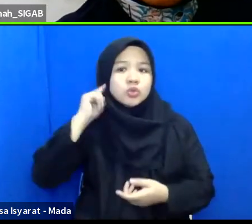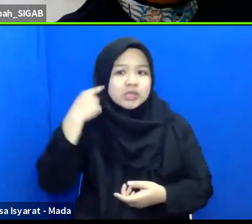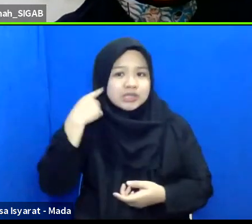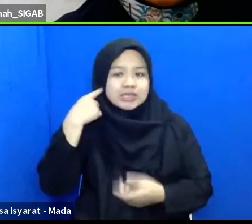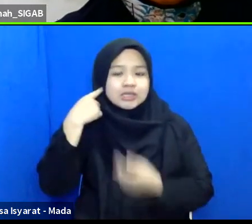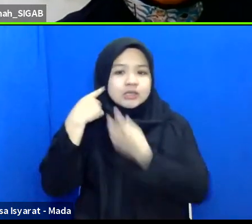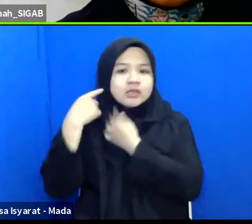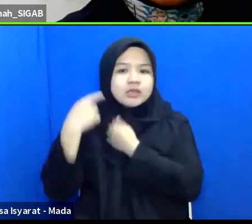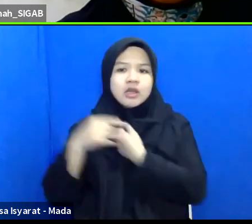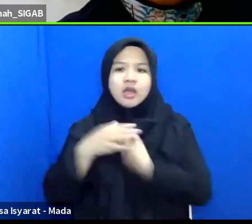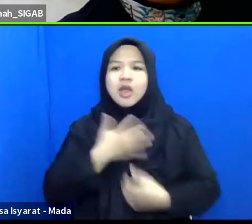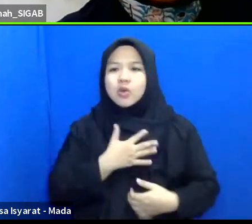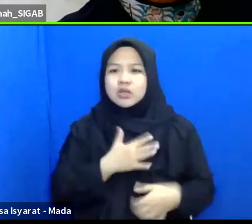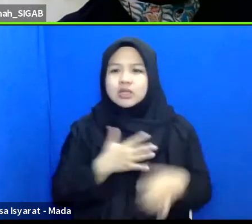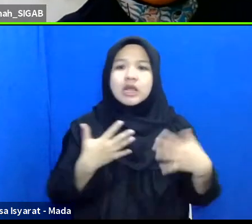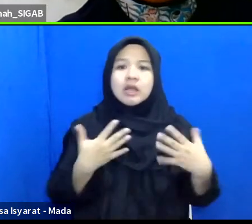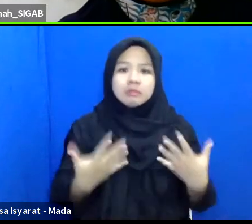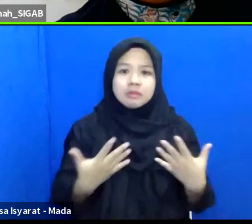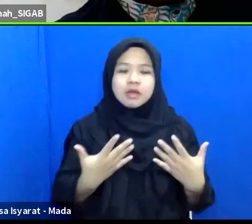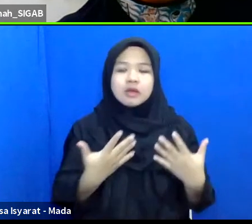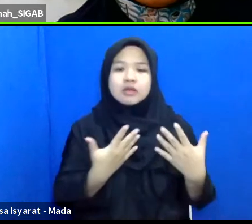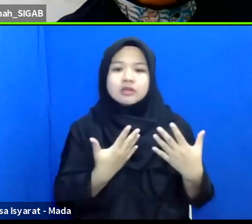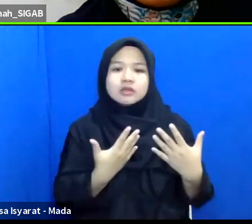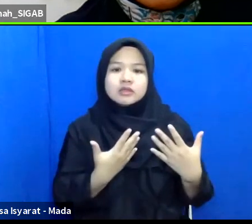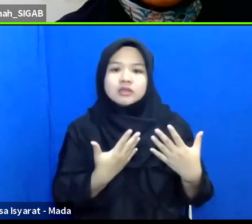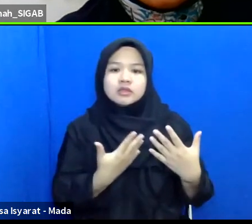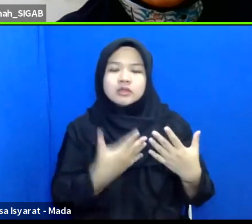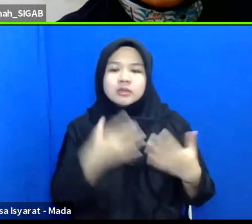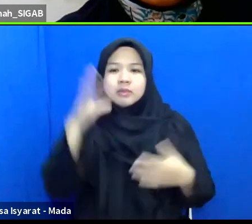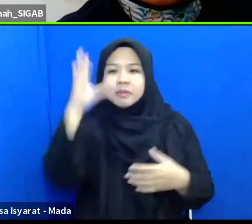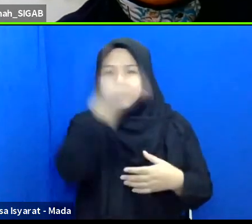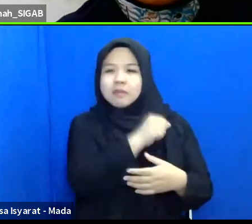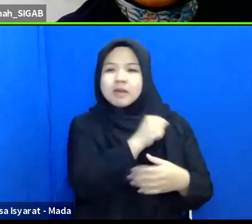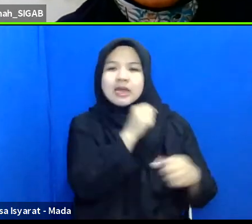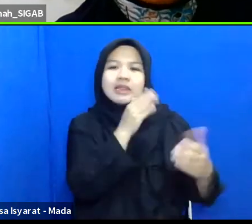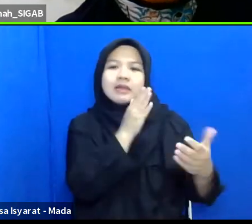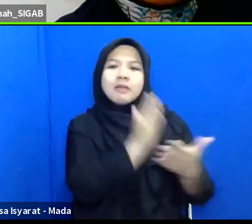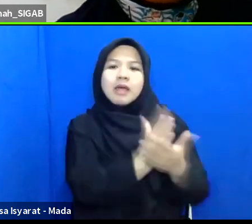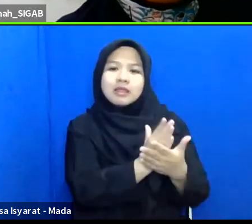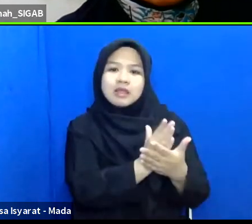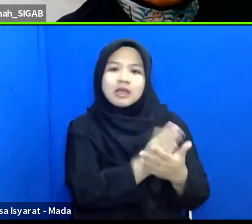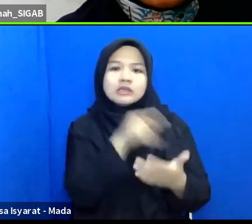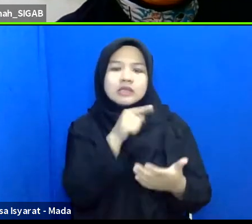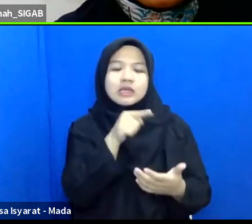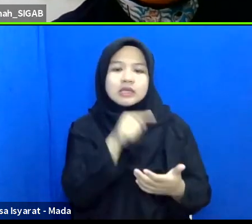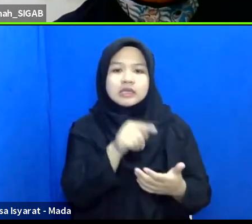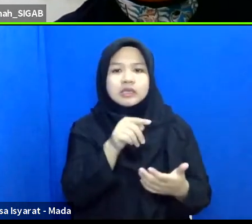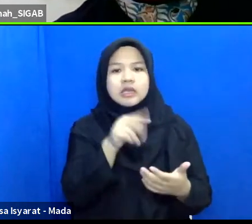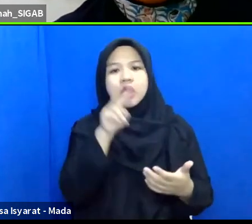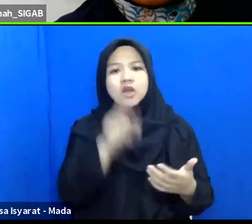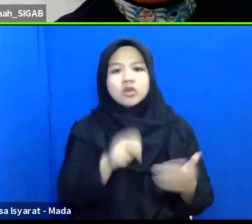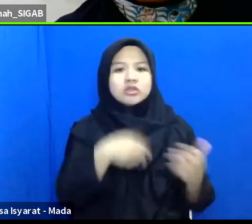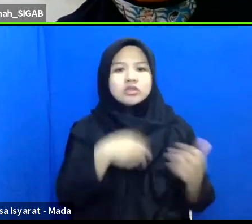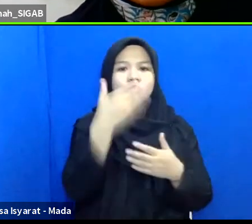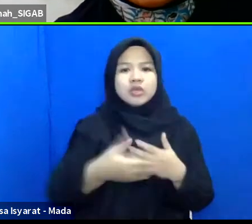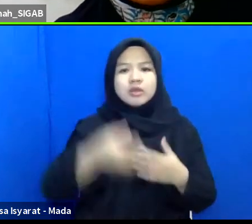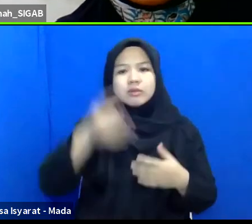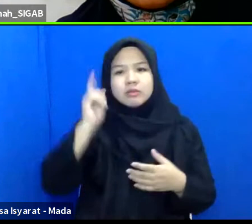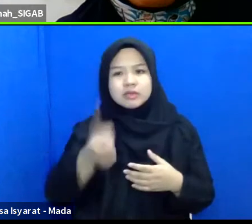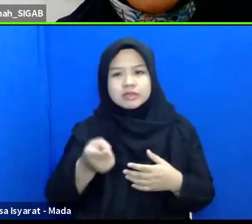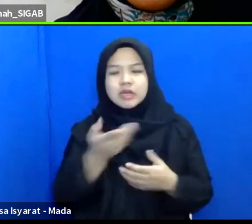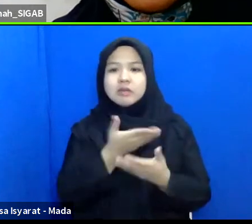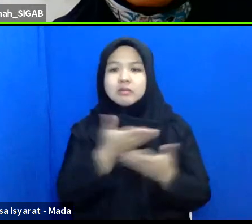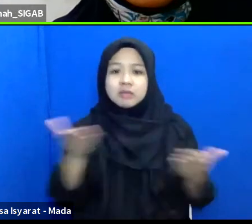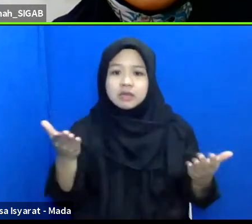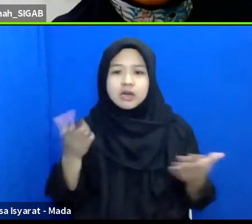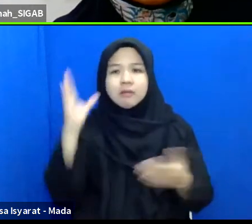kekhawatiran adalah keterbatasan pemahaman yang ini harus memastikan bahwa mereka